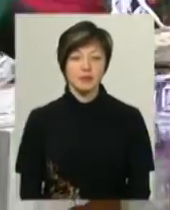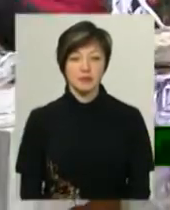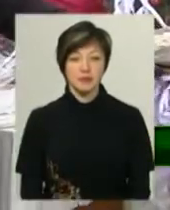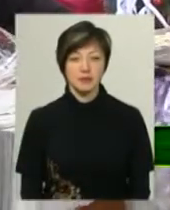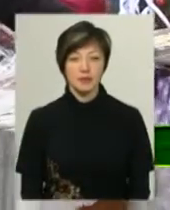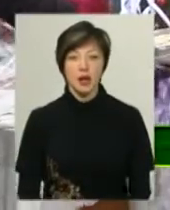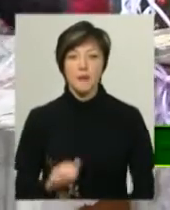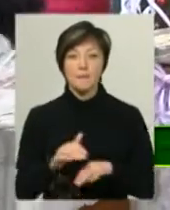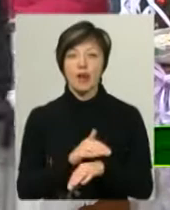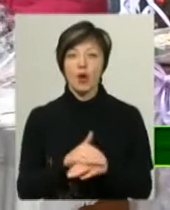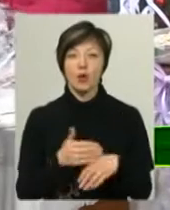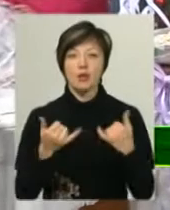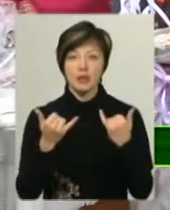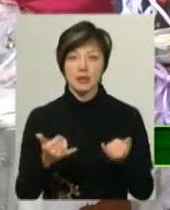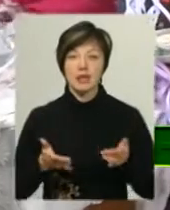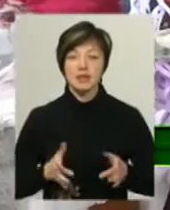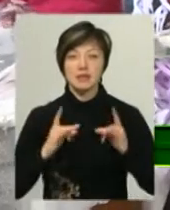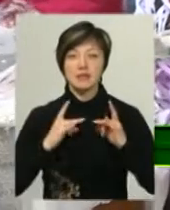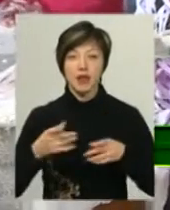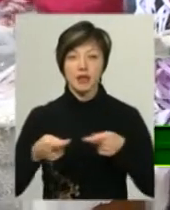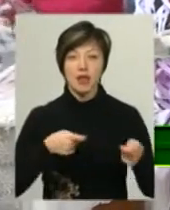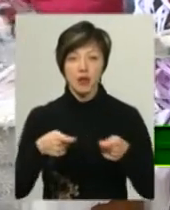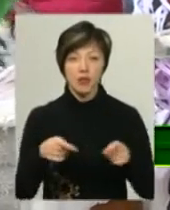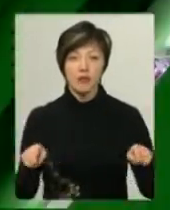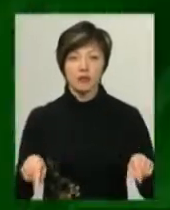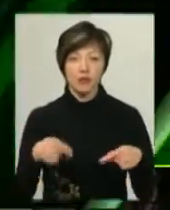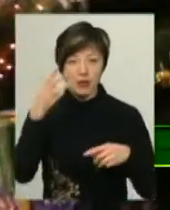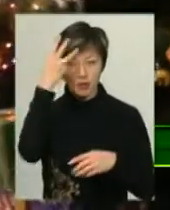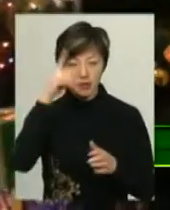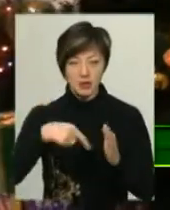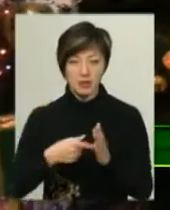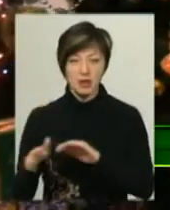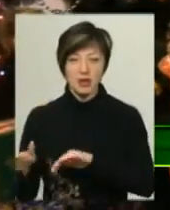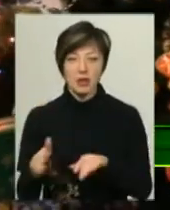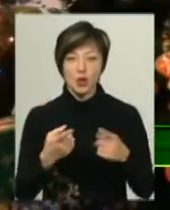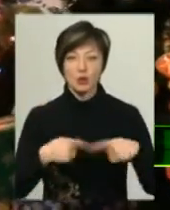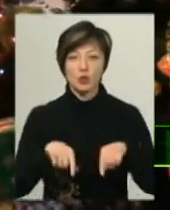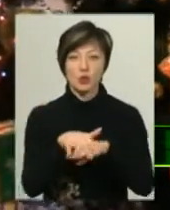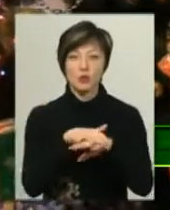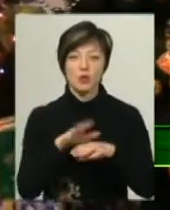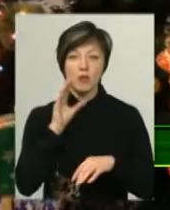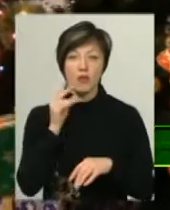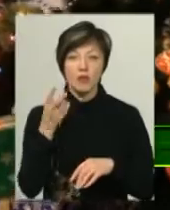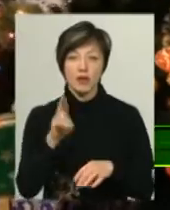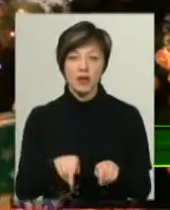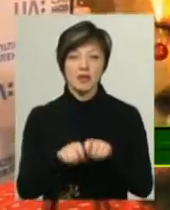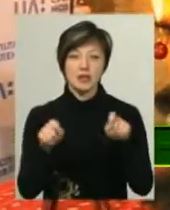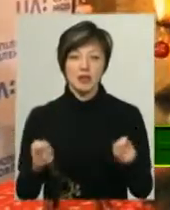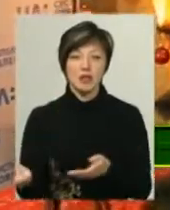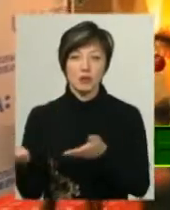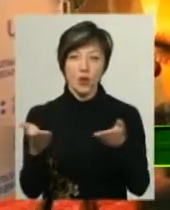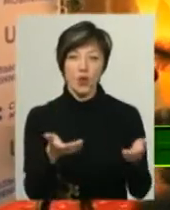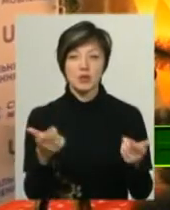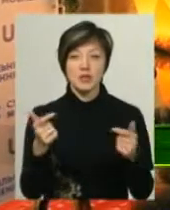Благодійний іріздвяний ярмарок влаштували в обласному центрі. У Хмельницькій філії суспільного молення відкрилася гостина Святого